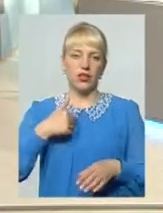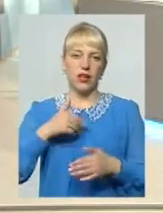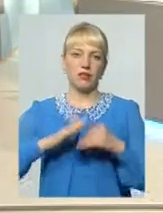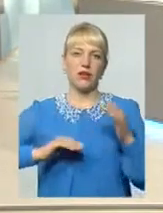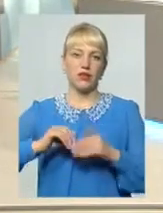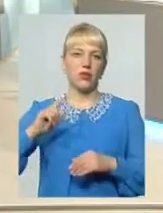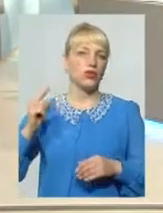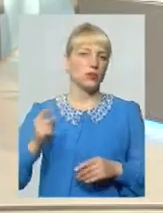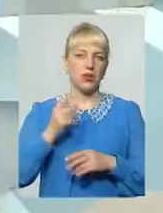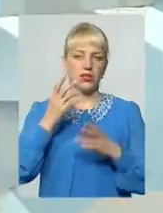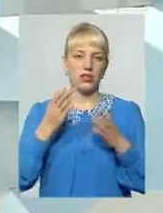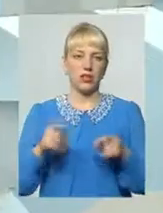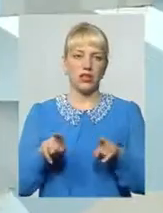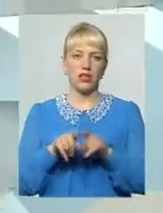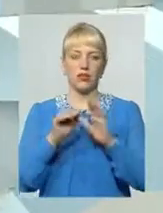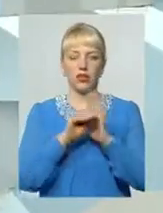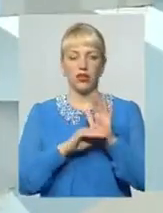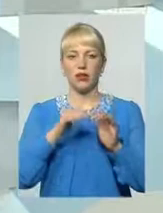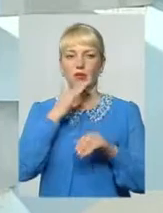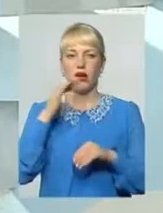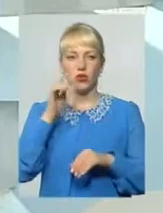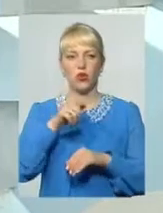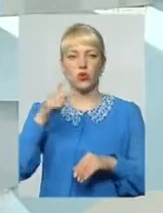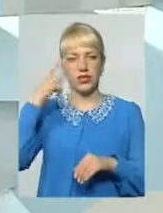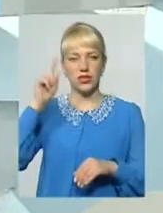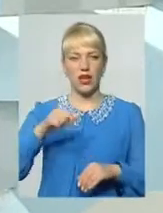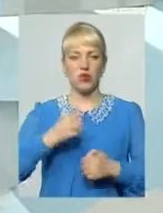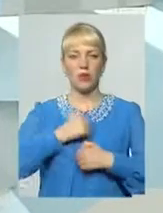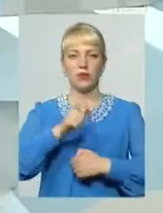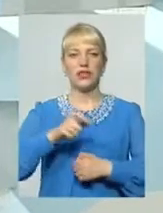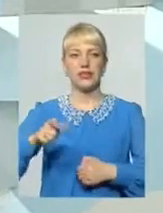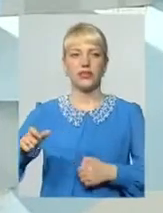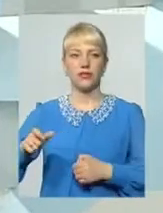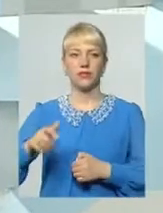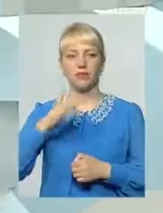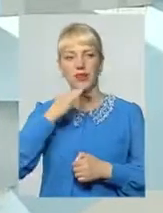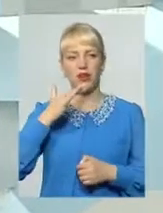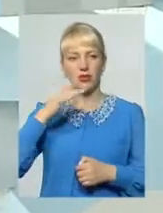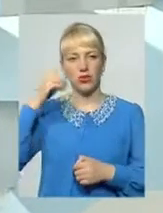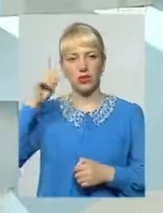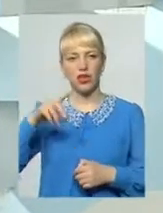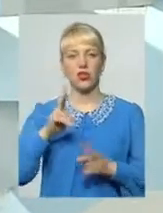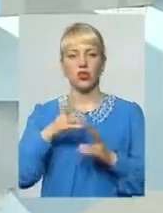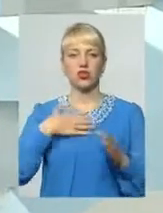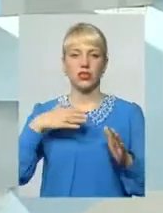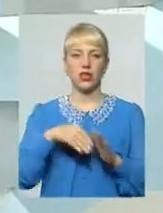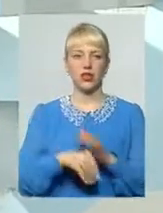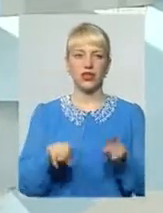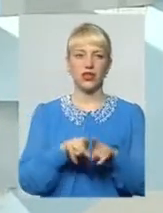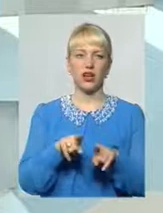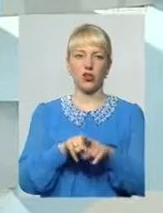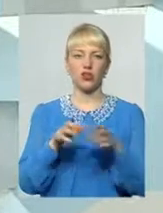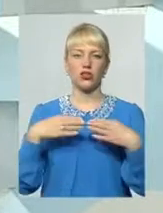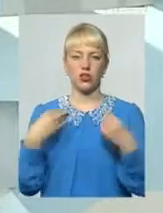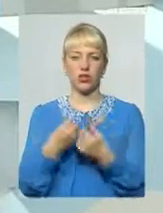перших днів такий порядок По-перше, багато людей знаю, бійців багато знаю, хто загинув, також з